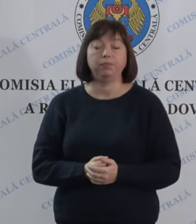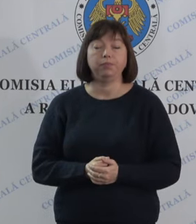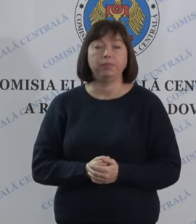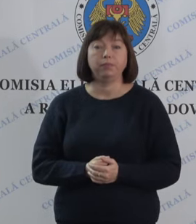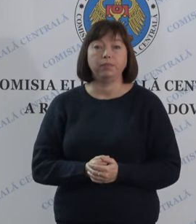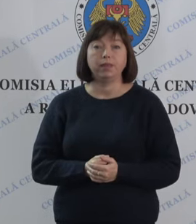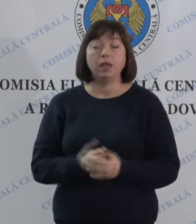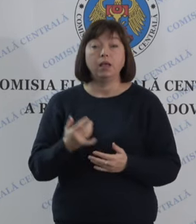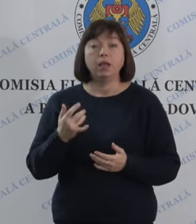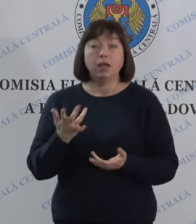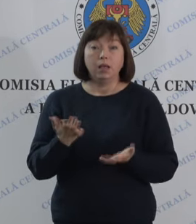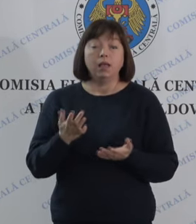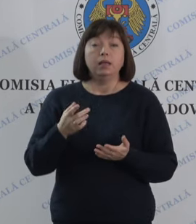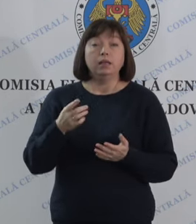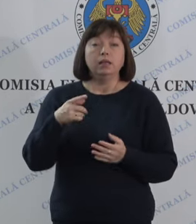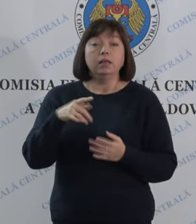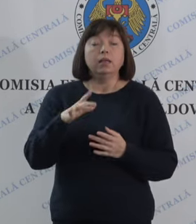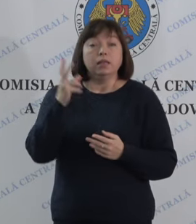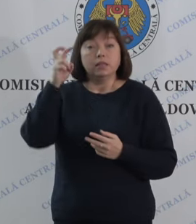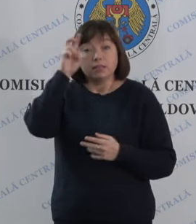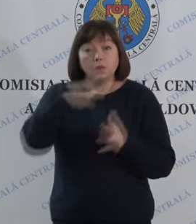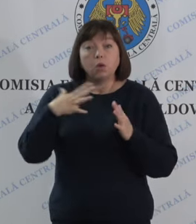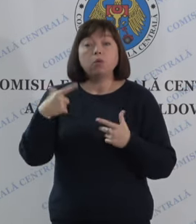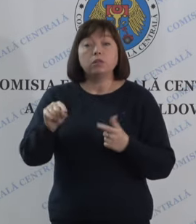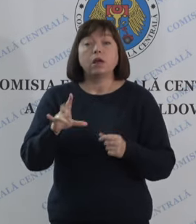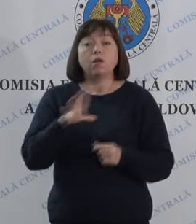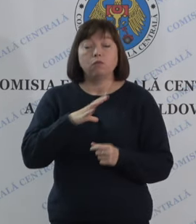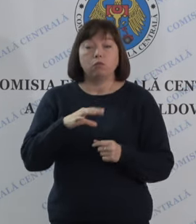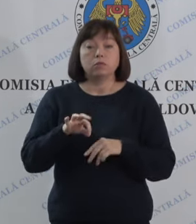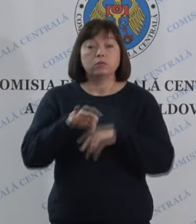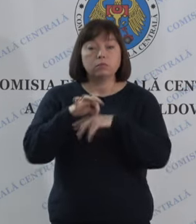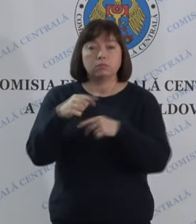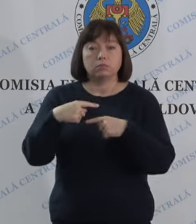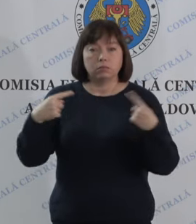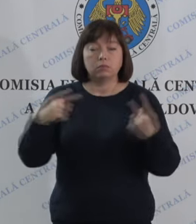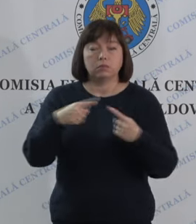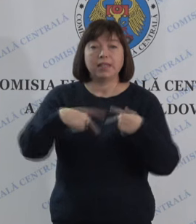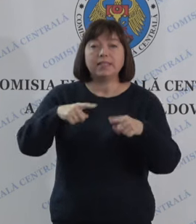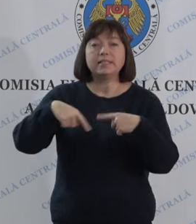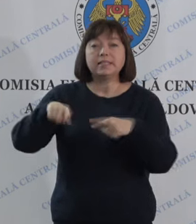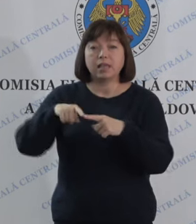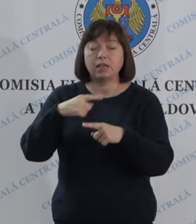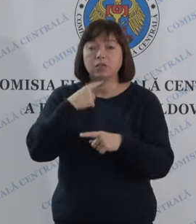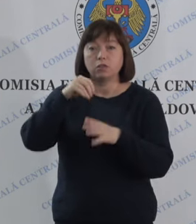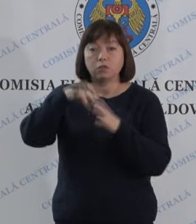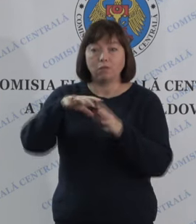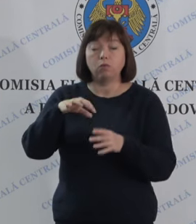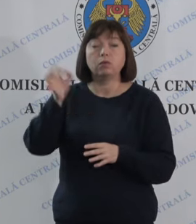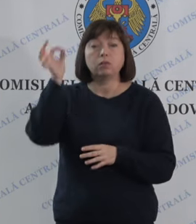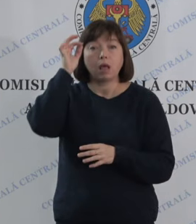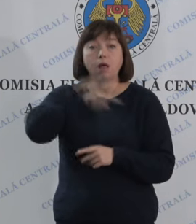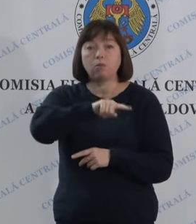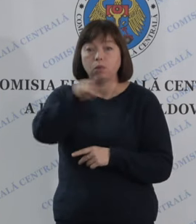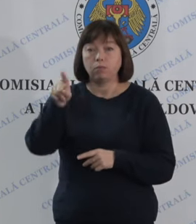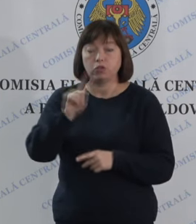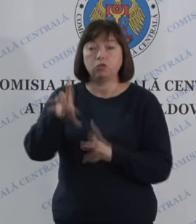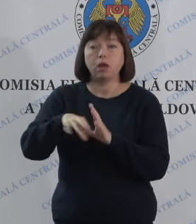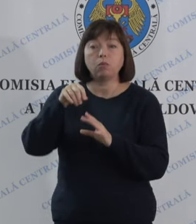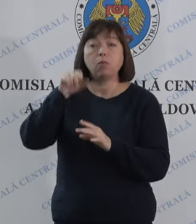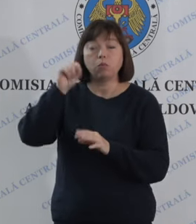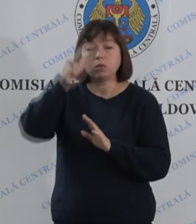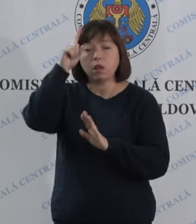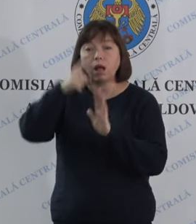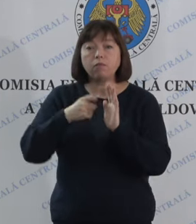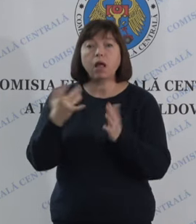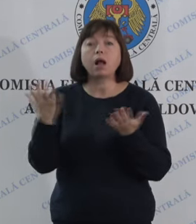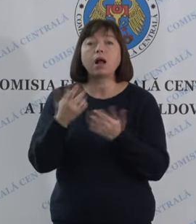În cazul țărilor unde au fost organizate mai multe secții de vot, amintim că alegătorii pot afla care